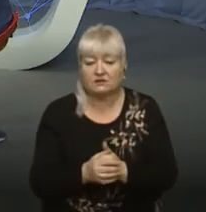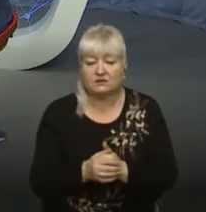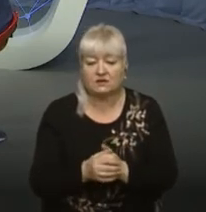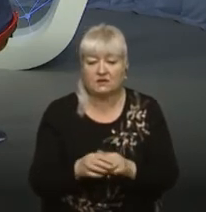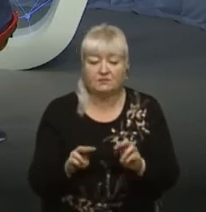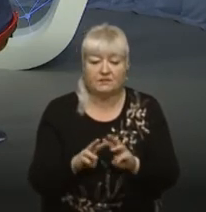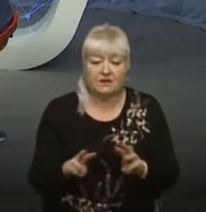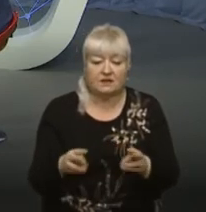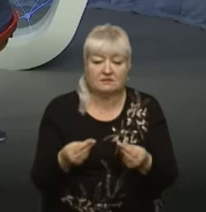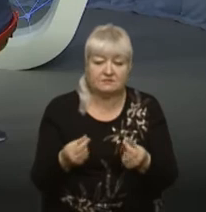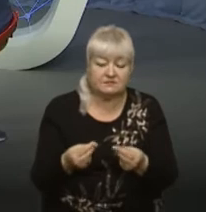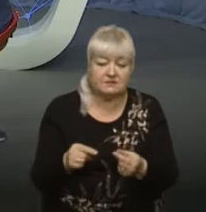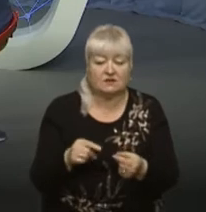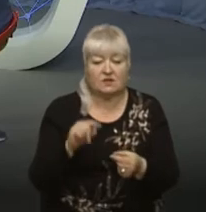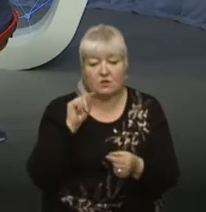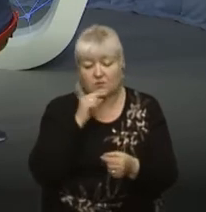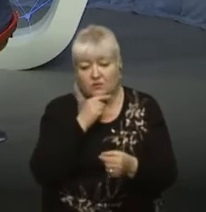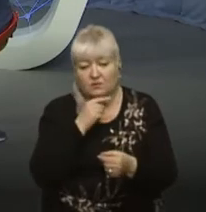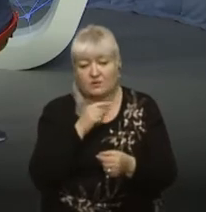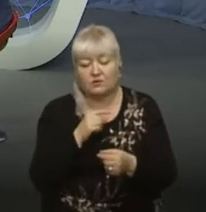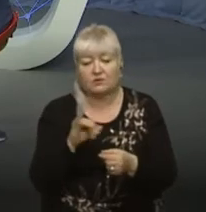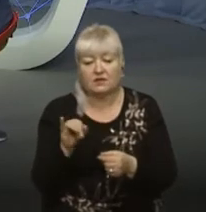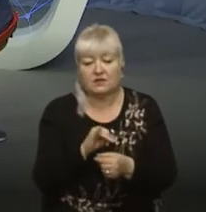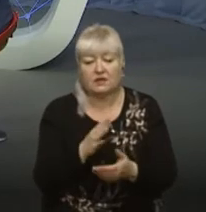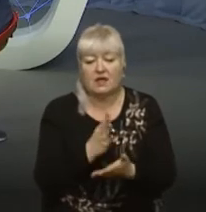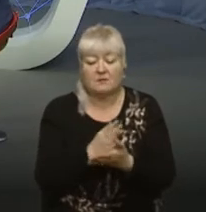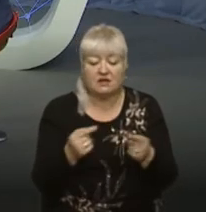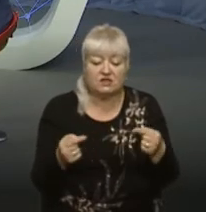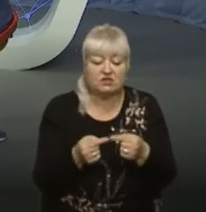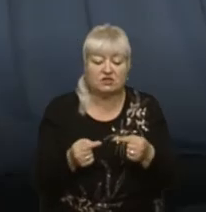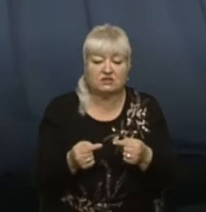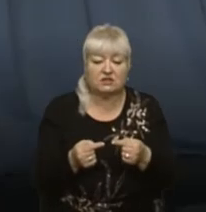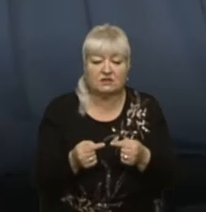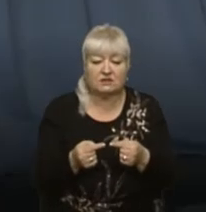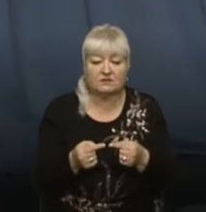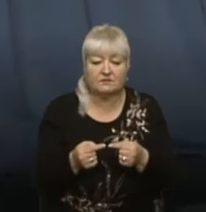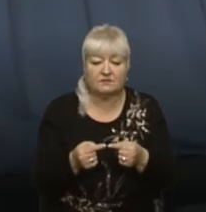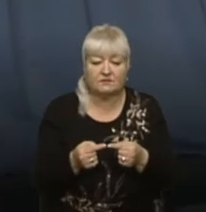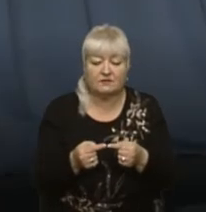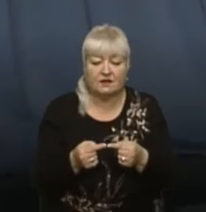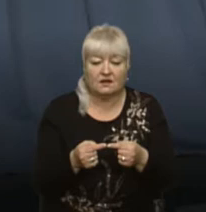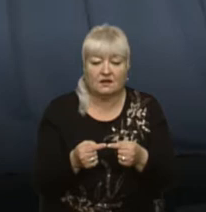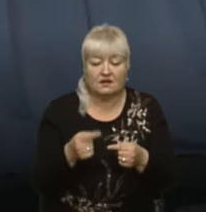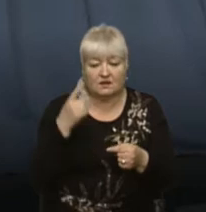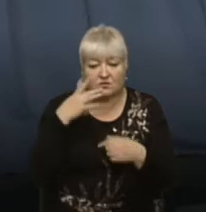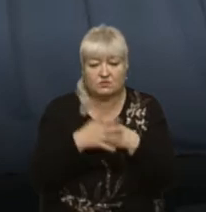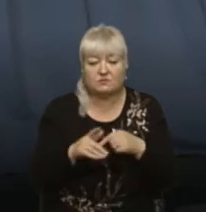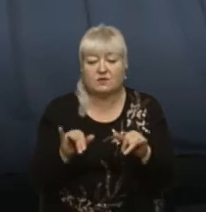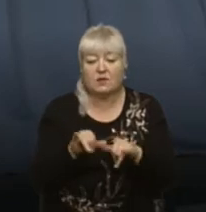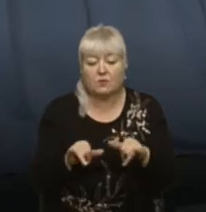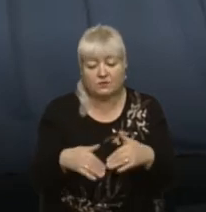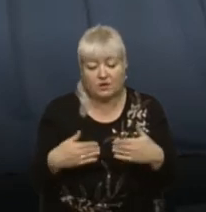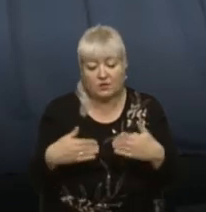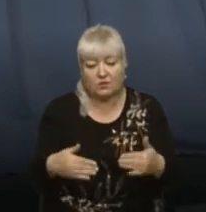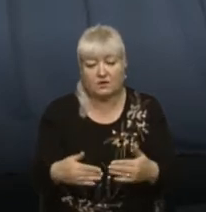Мінрегіоном і з Мінекономікою, і мати вже тоді чіткі параметри, як далі рухатись. Відверто розуміючи, що у нас